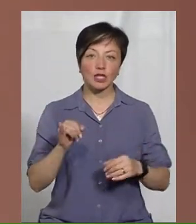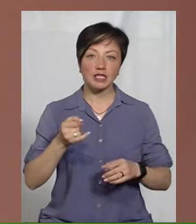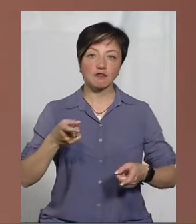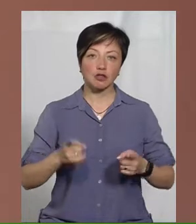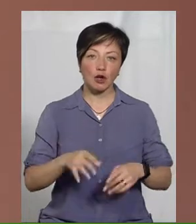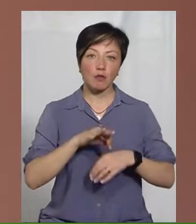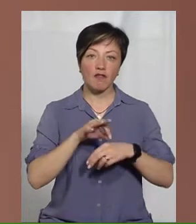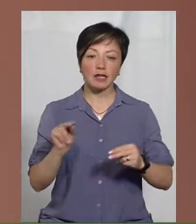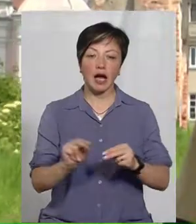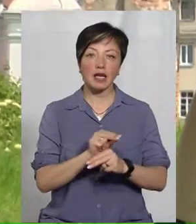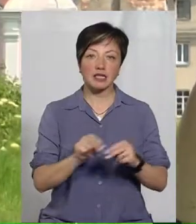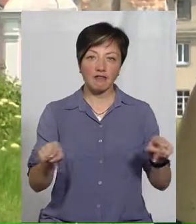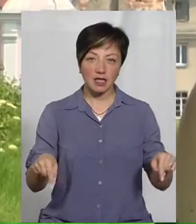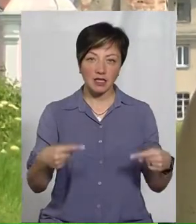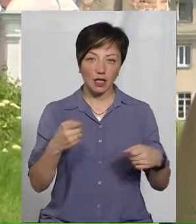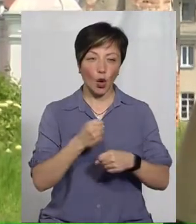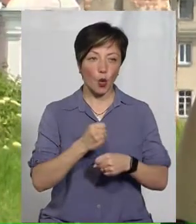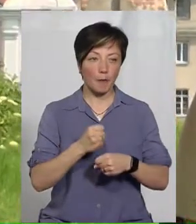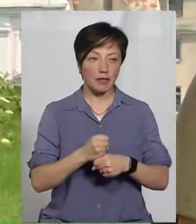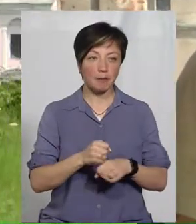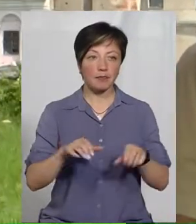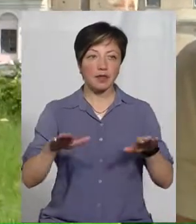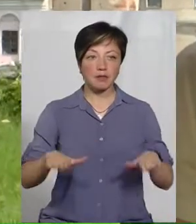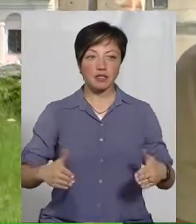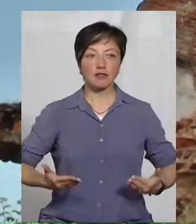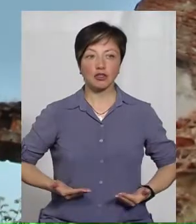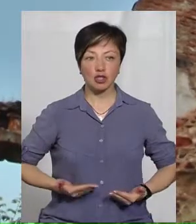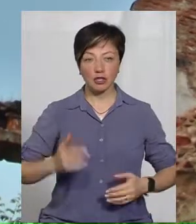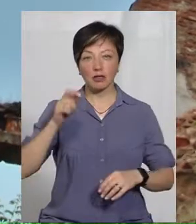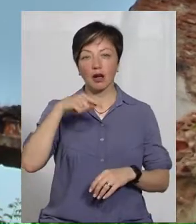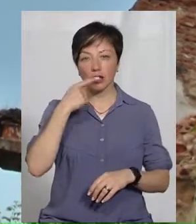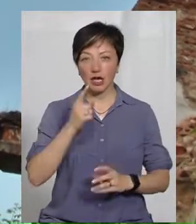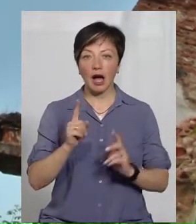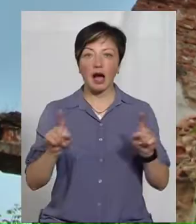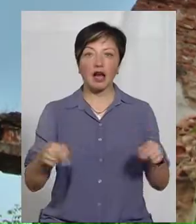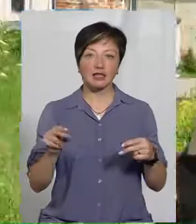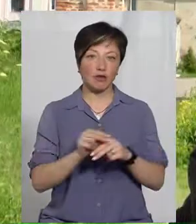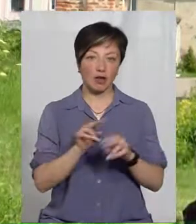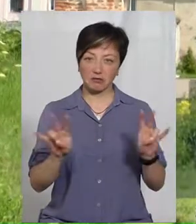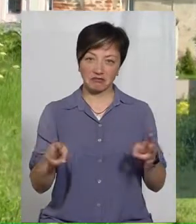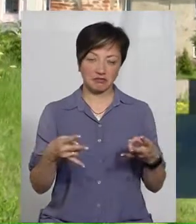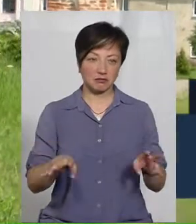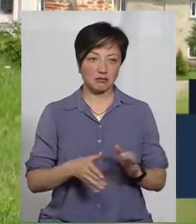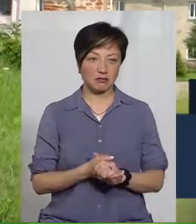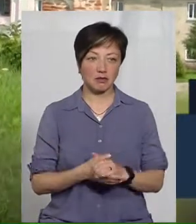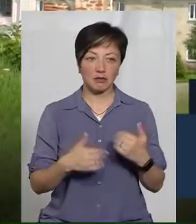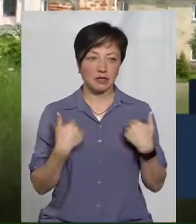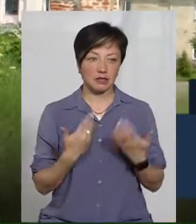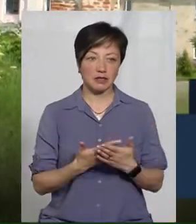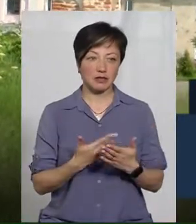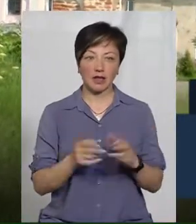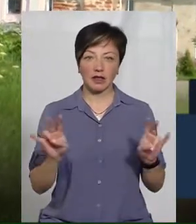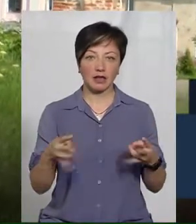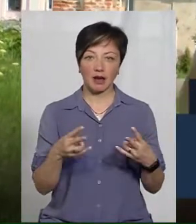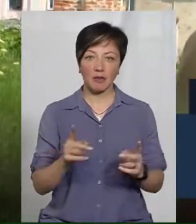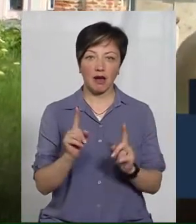для проведення реставраційних робіт. Місцевий житель Олександр Великий переконаний, реставрувати палац не потрібно. Мені здається, що не треба його